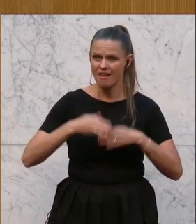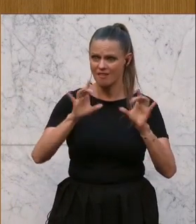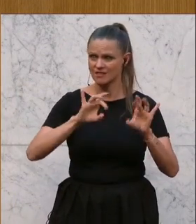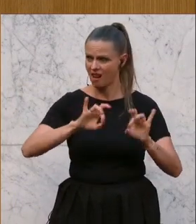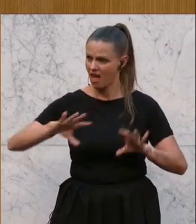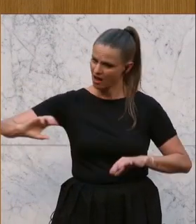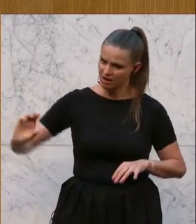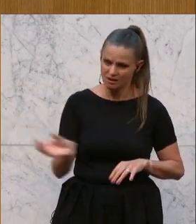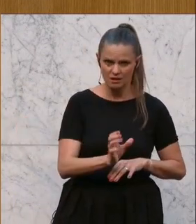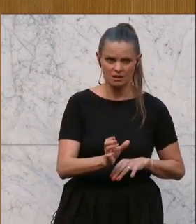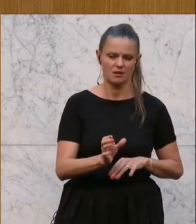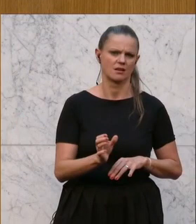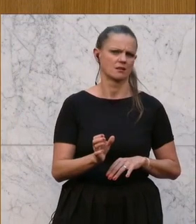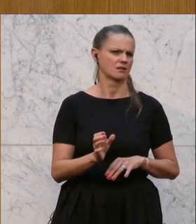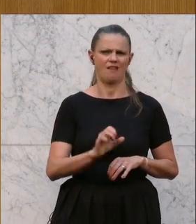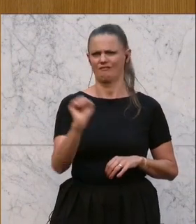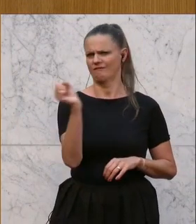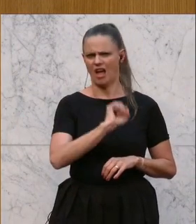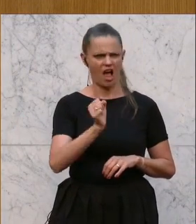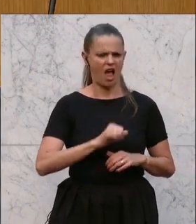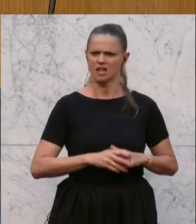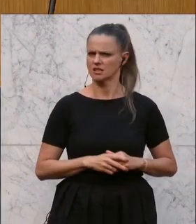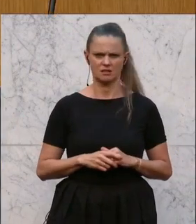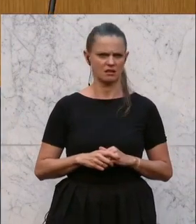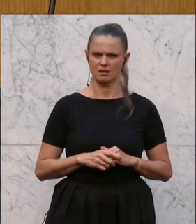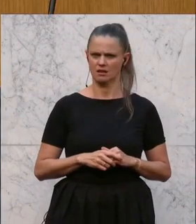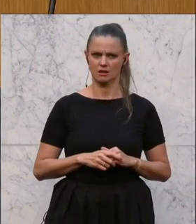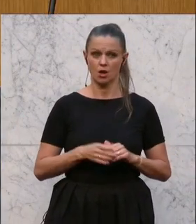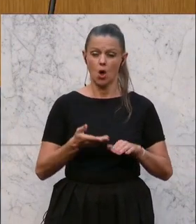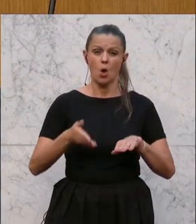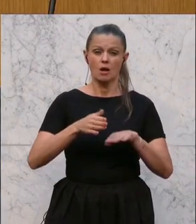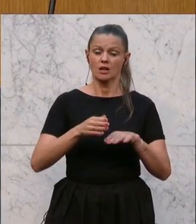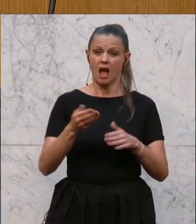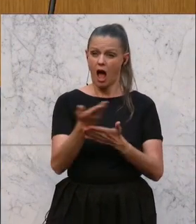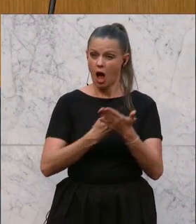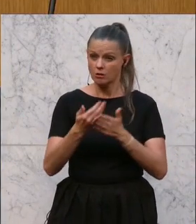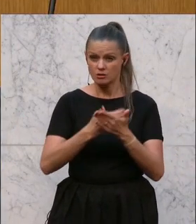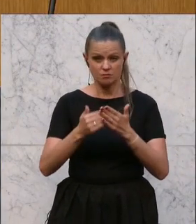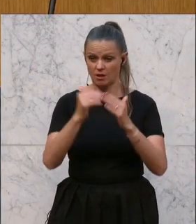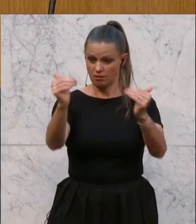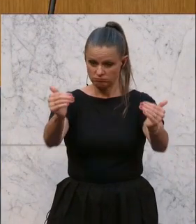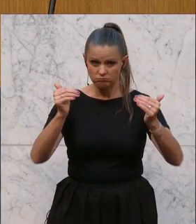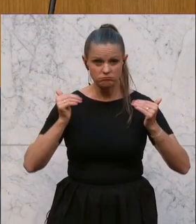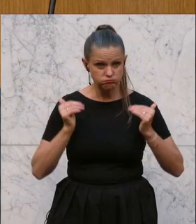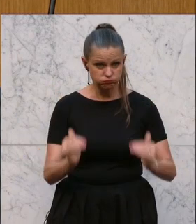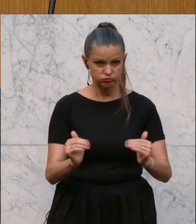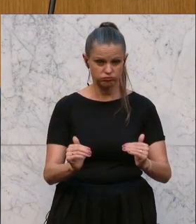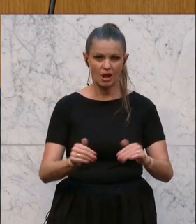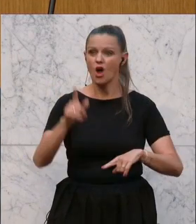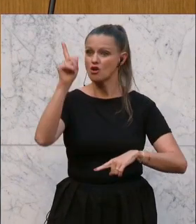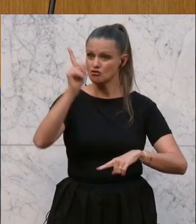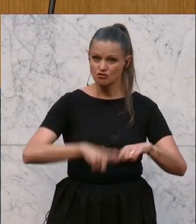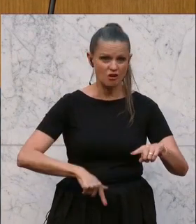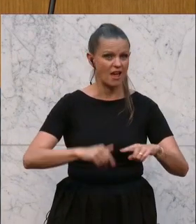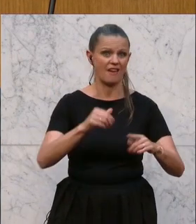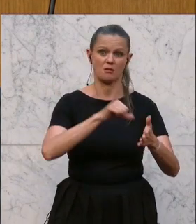holen wollen, das setzt dem Ganzen die Krone auf. Schlechter, viel schlechter ausgebildet, schlechter dann auch noch bezahlt als vorher.